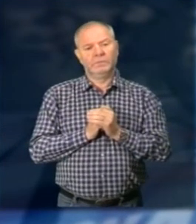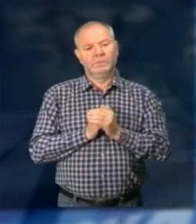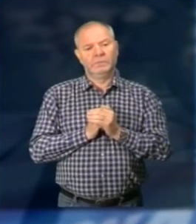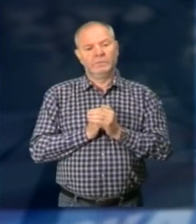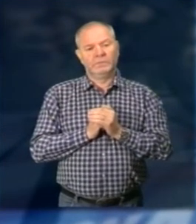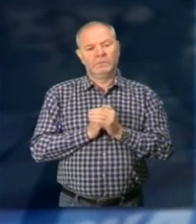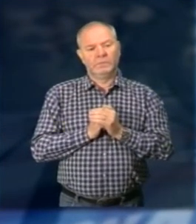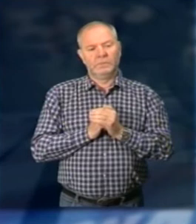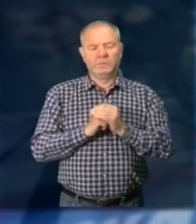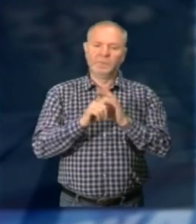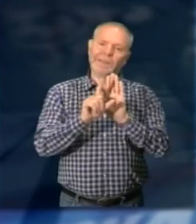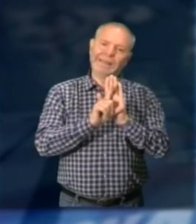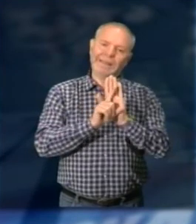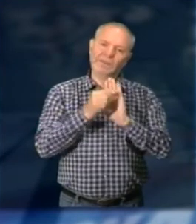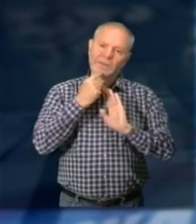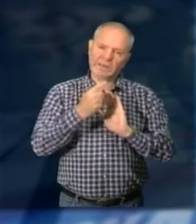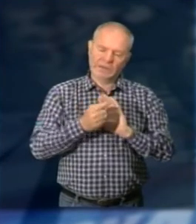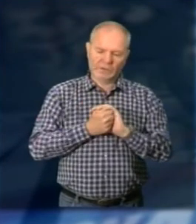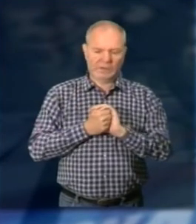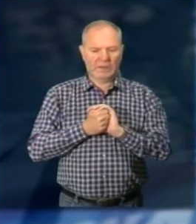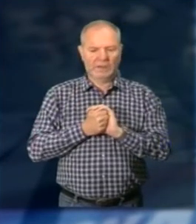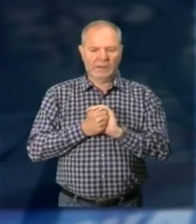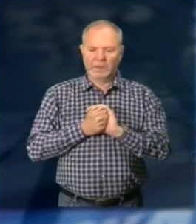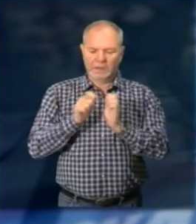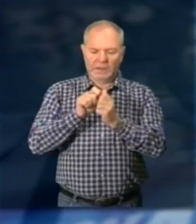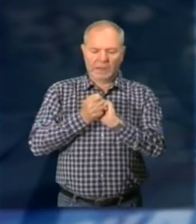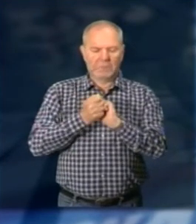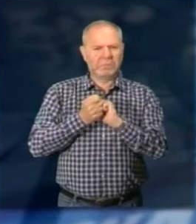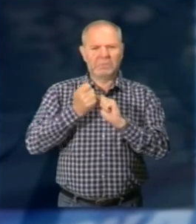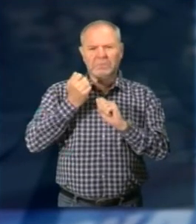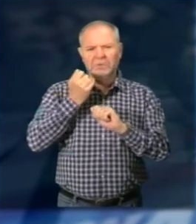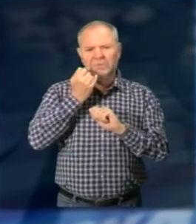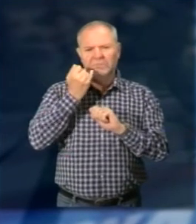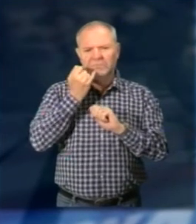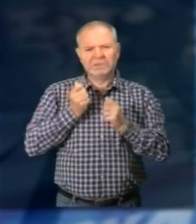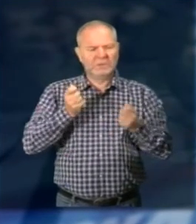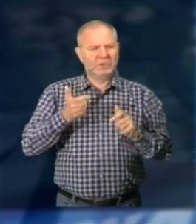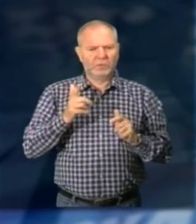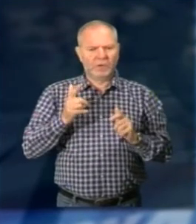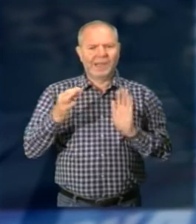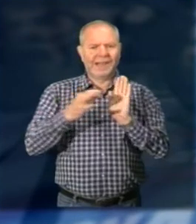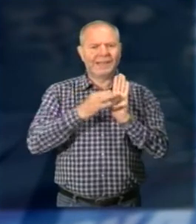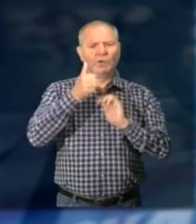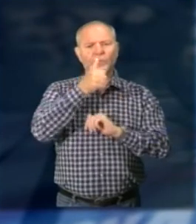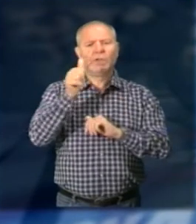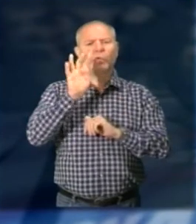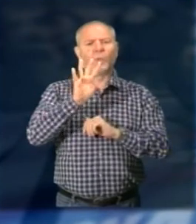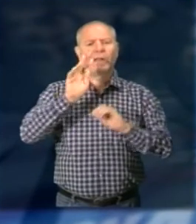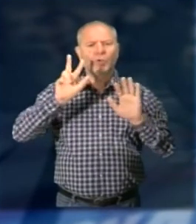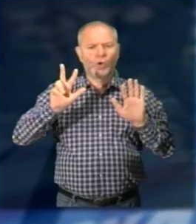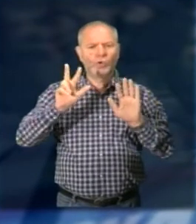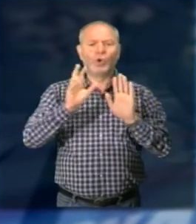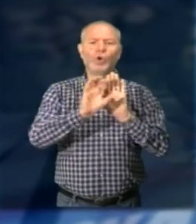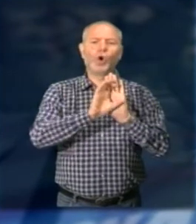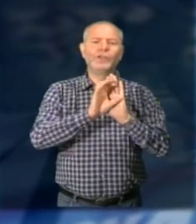La legge prevede sostanzialmente una modifica molto semplice, senza alcun costo, all'articolo 148 del codice della